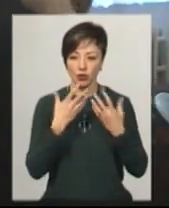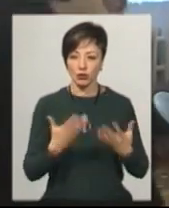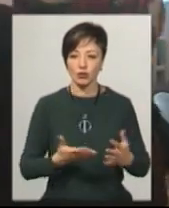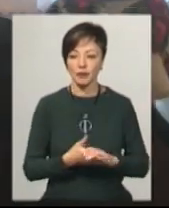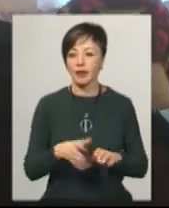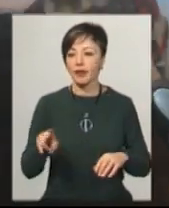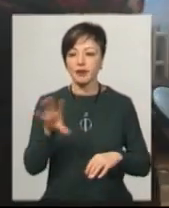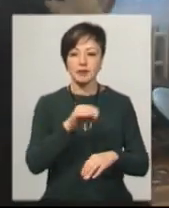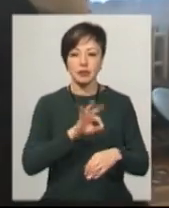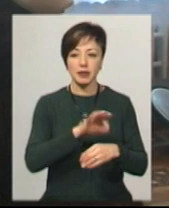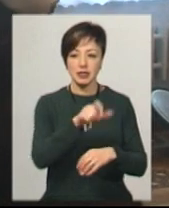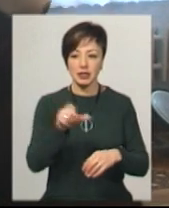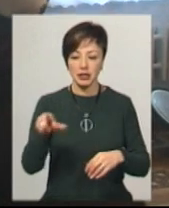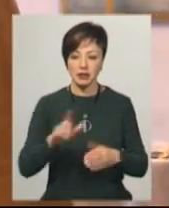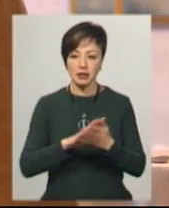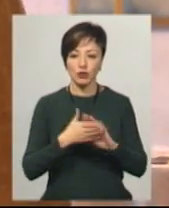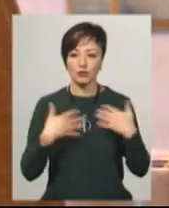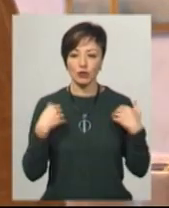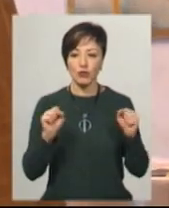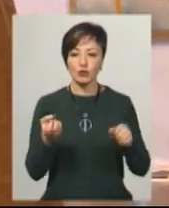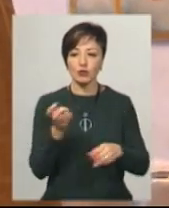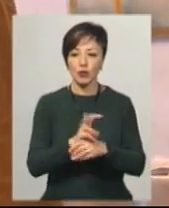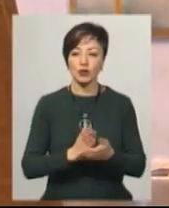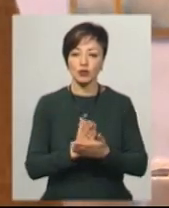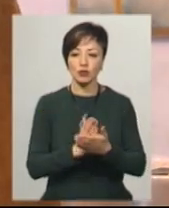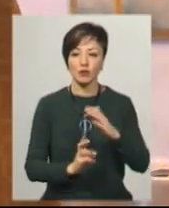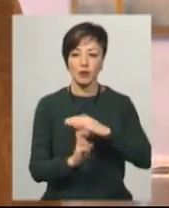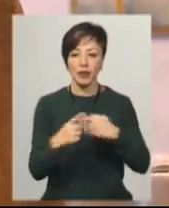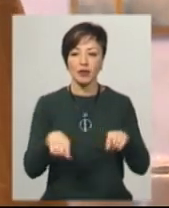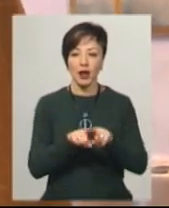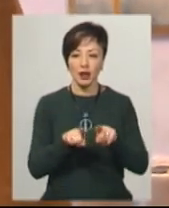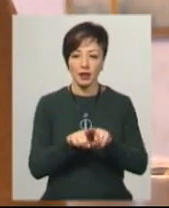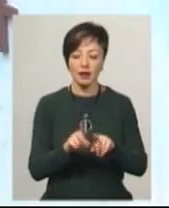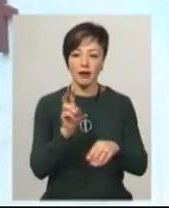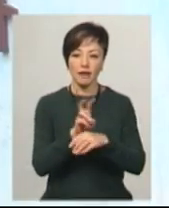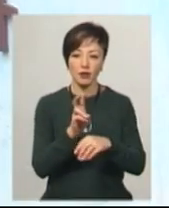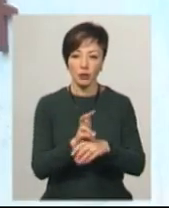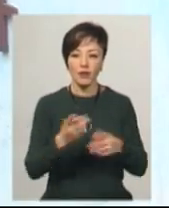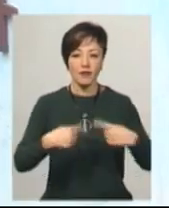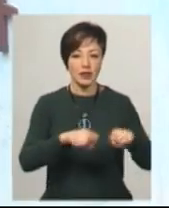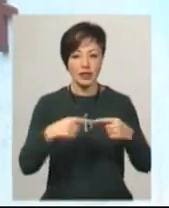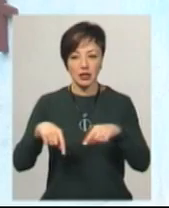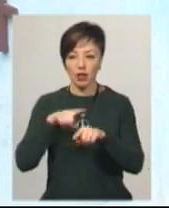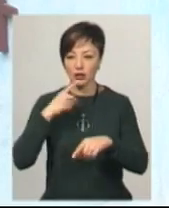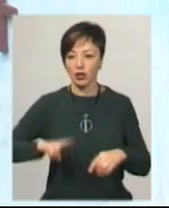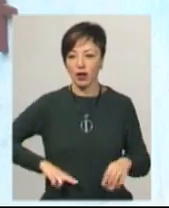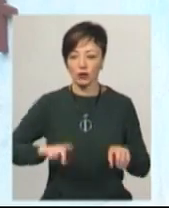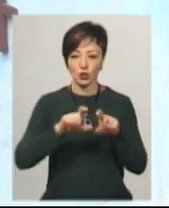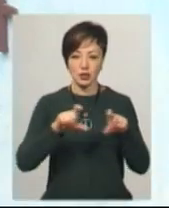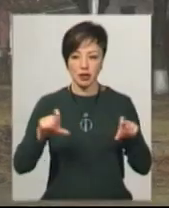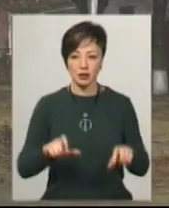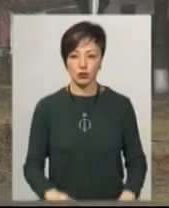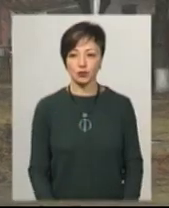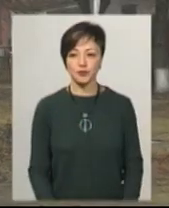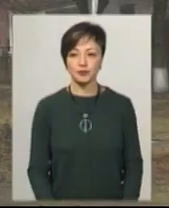Не всі пацієнти лікарні за станом здоров'я можуть приходити на службу в каплицю. Таких священики навідуватимуть у відділеннях, каже директор закладу. Світлана